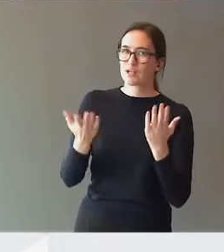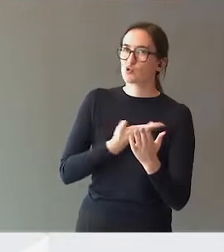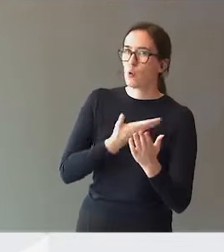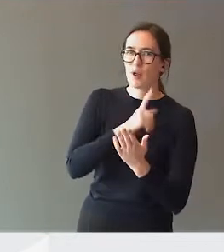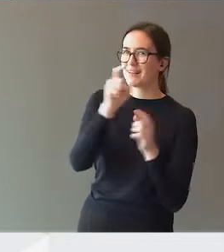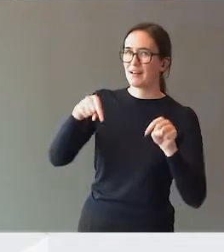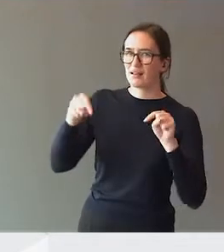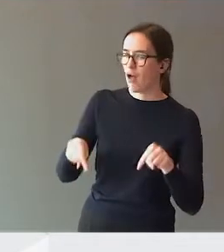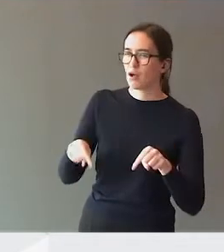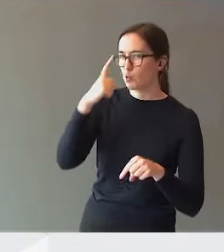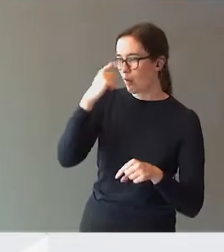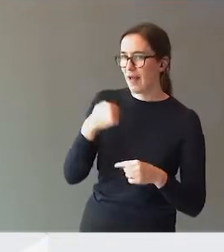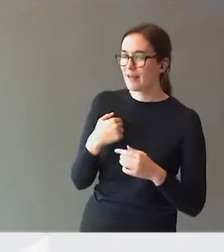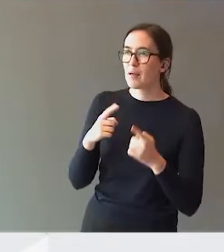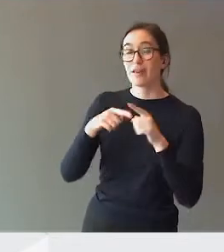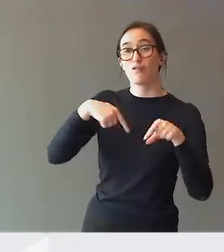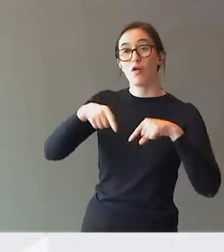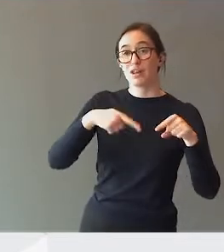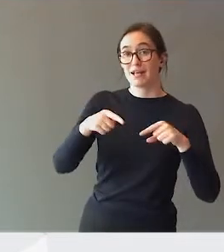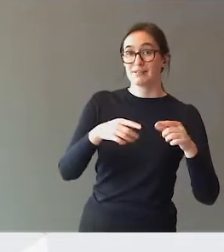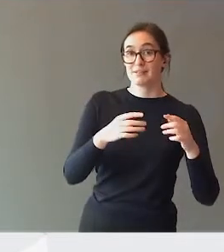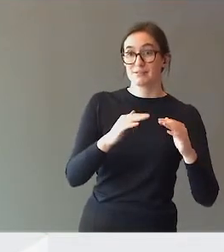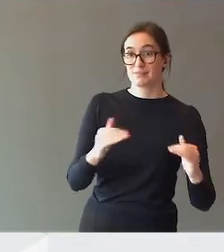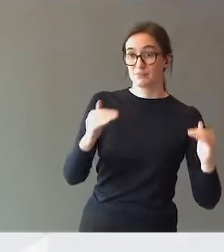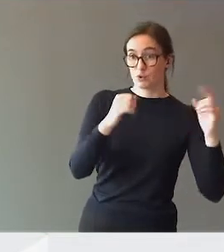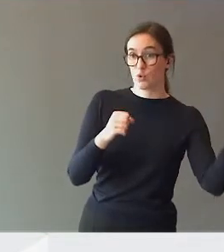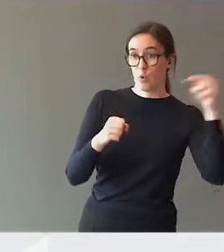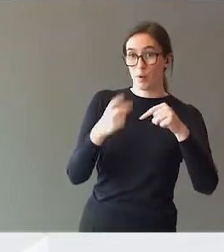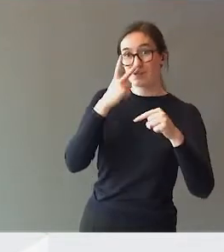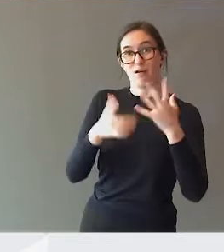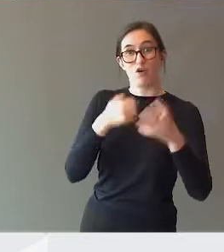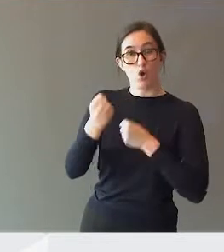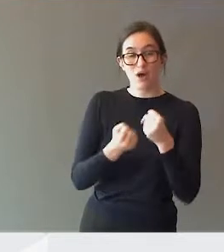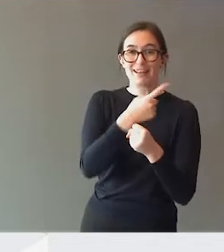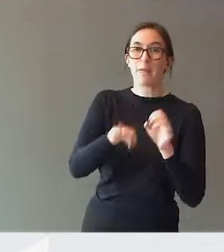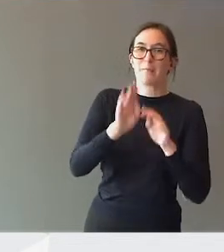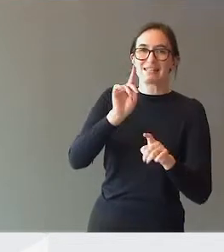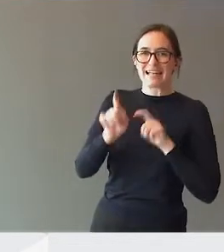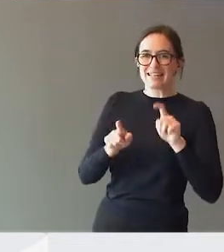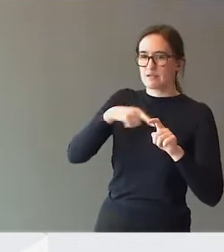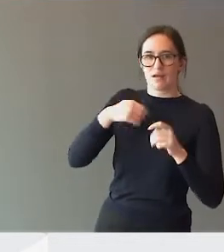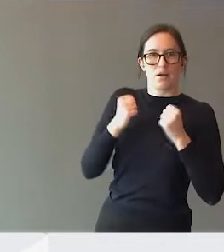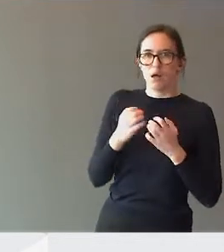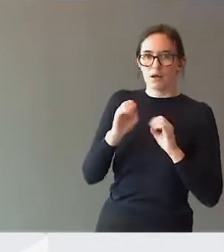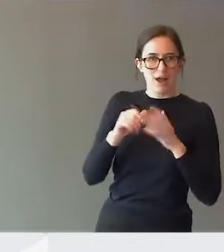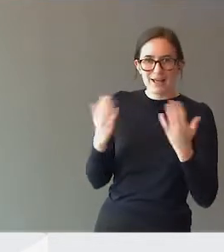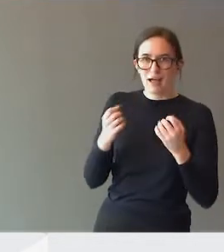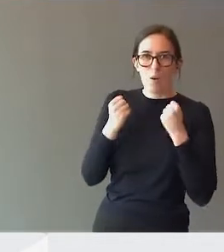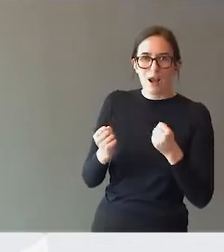forvaltningsrevisjon som kommer inn og ser på hva vi gjør, så er det det vi får mest pes på. Det er at vi ikke klarer å holde fristene, at vi ikke klarer å gjøre